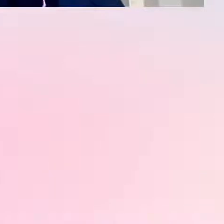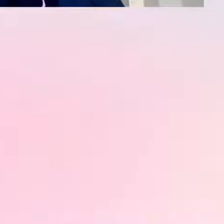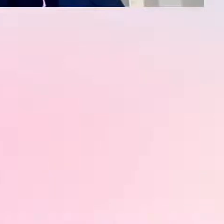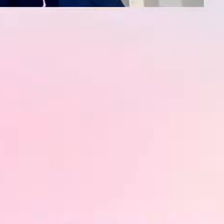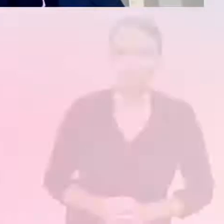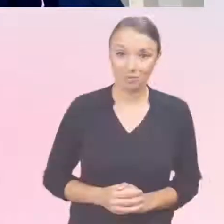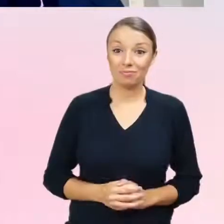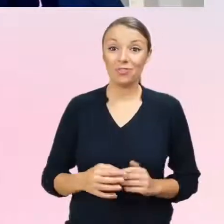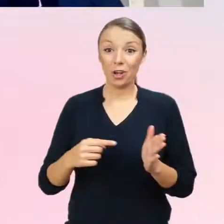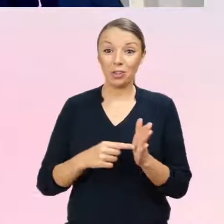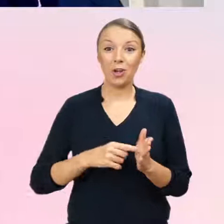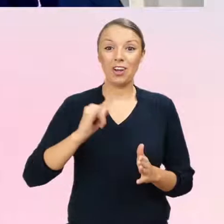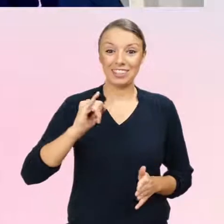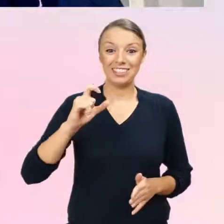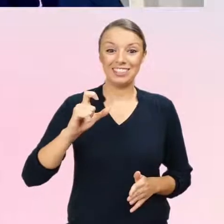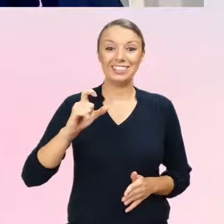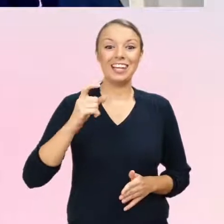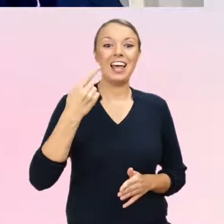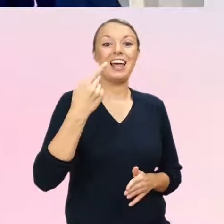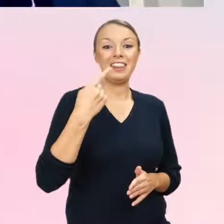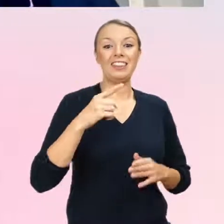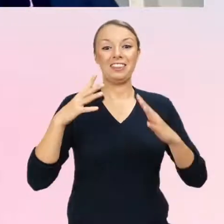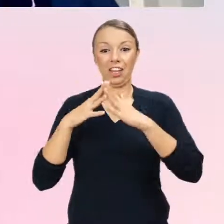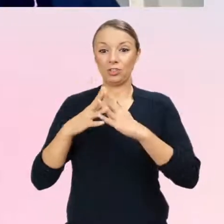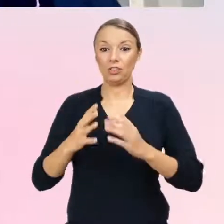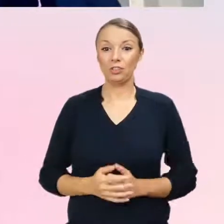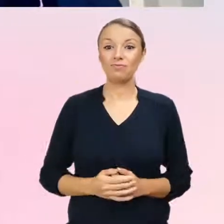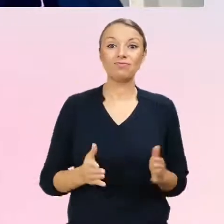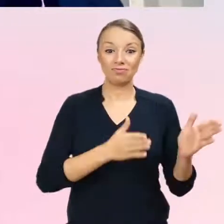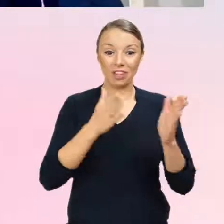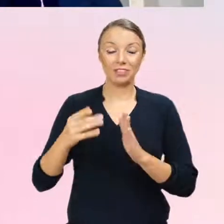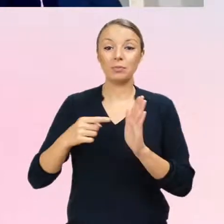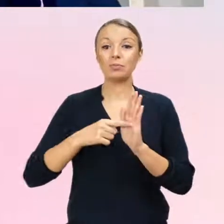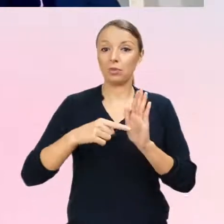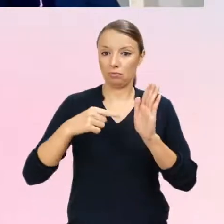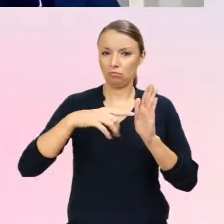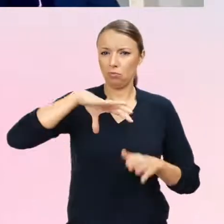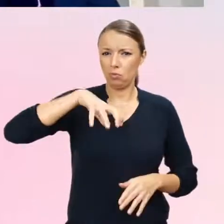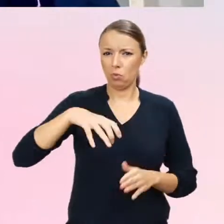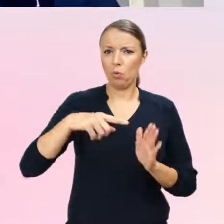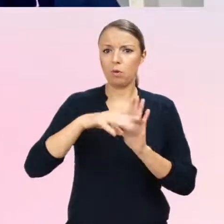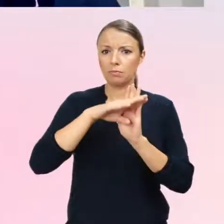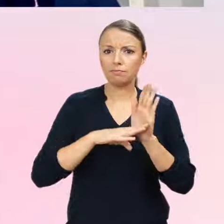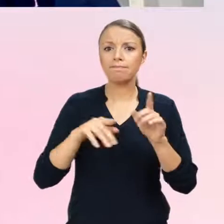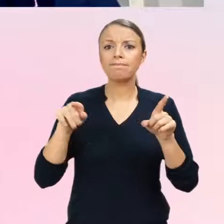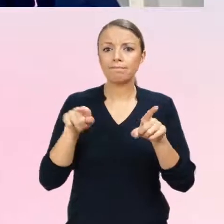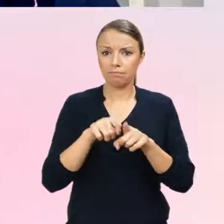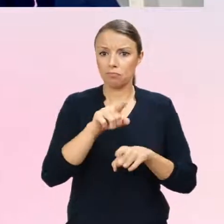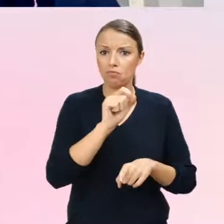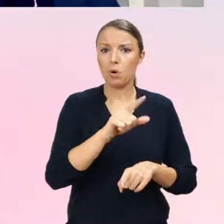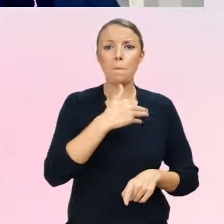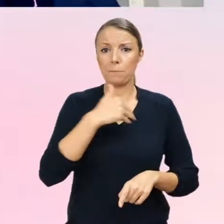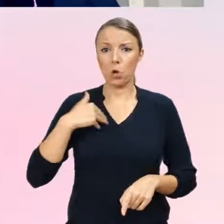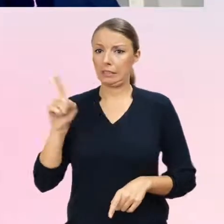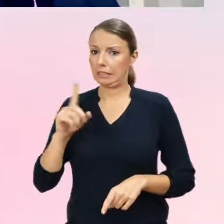Mamy kolejna klasyfikacja, tak jak pokazywałam, też obowiązuje, ale nie w Polsce, ale bardzo silnie wpływa w